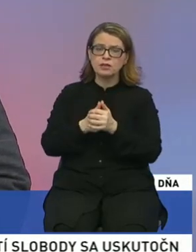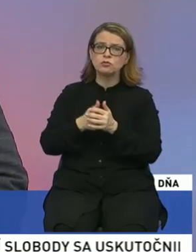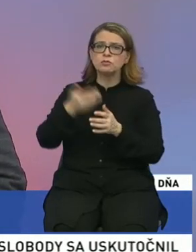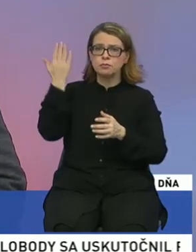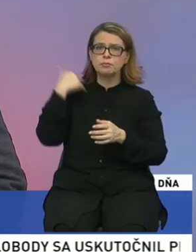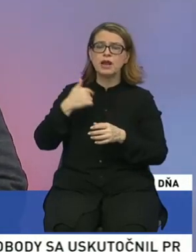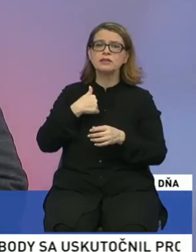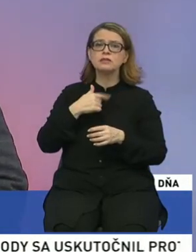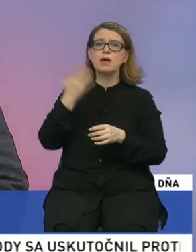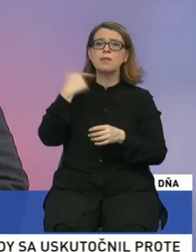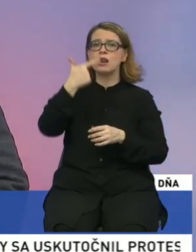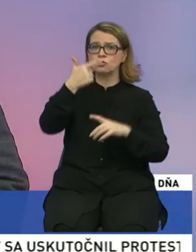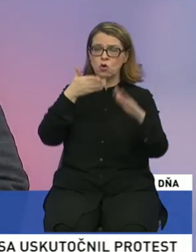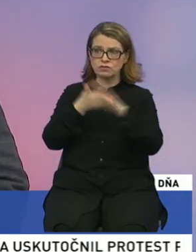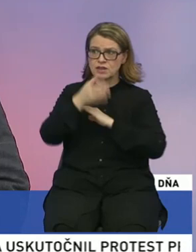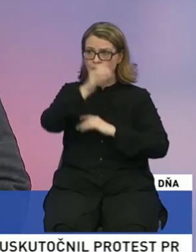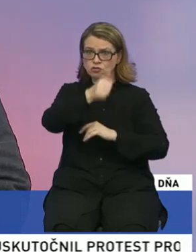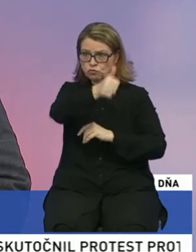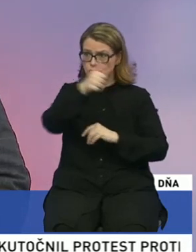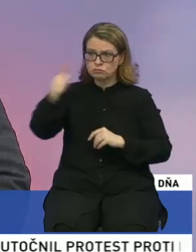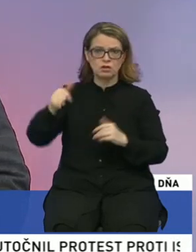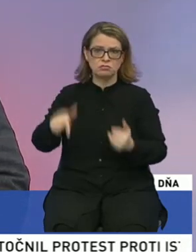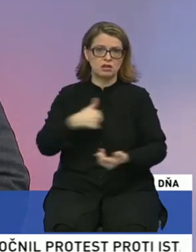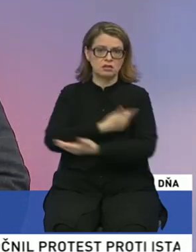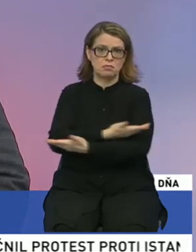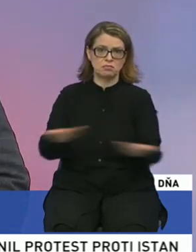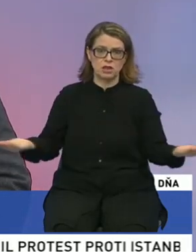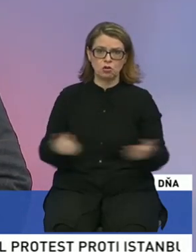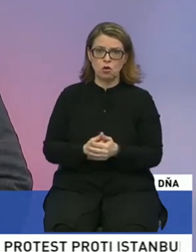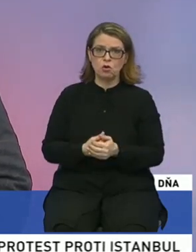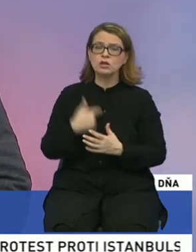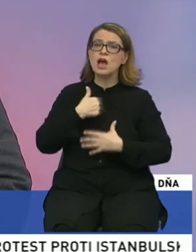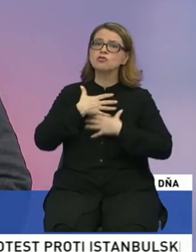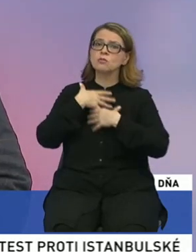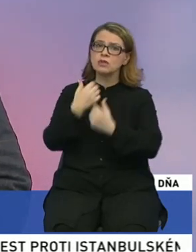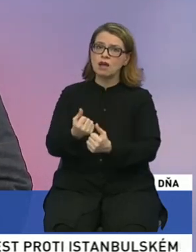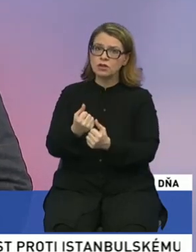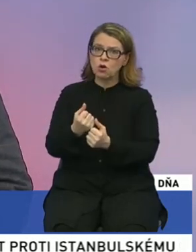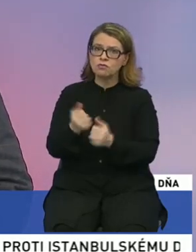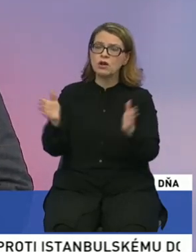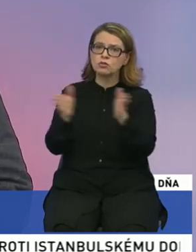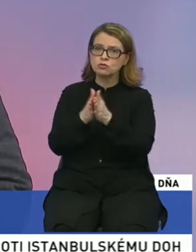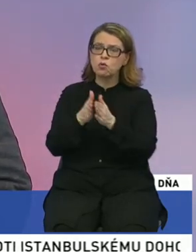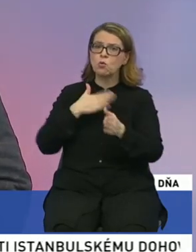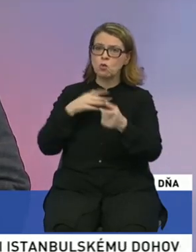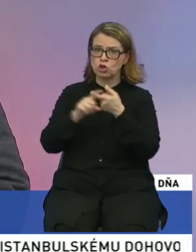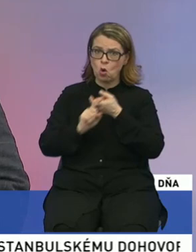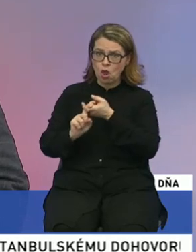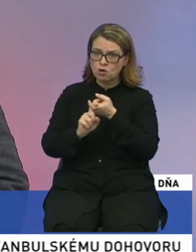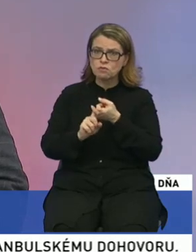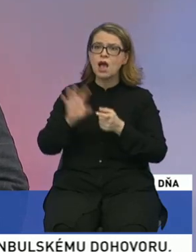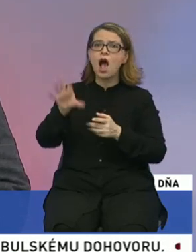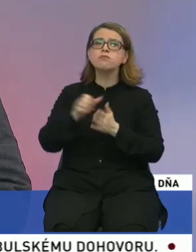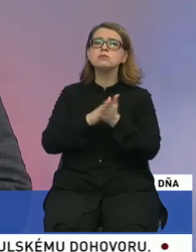jednom zastúpení a teraz nemáme nikoho. Tak ja som navrhoval strane spolu s niektorými mojimi kolegami, aby sme